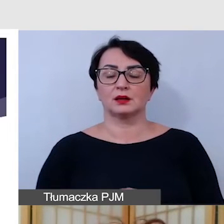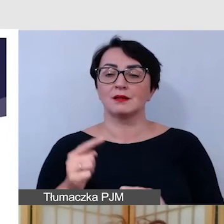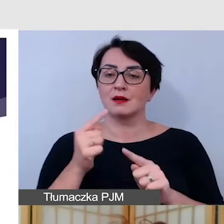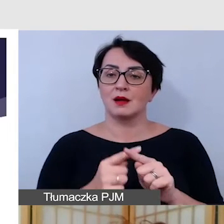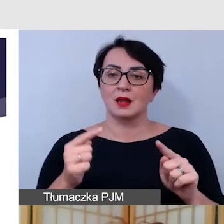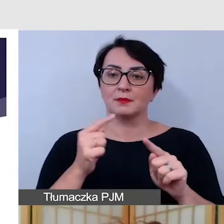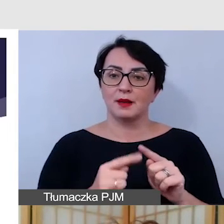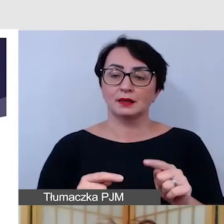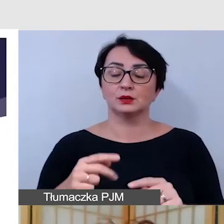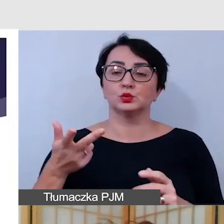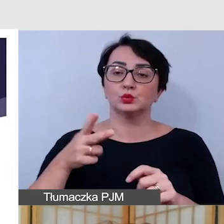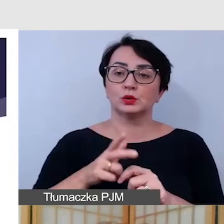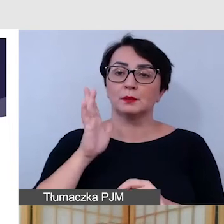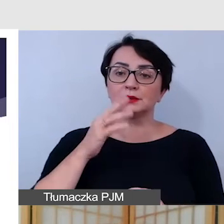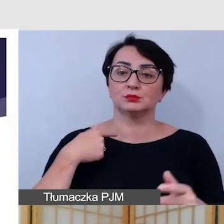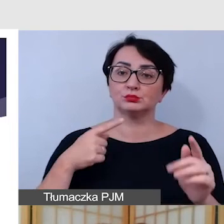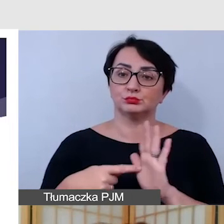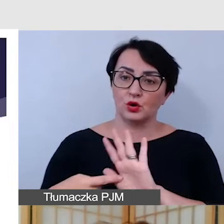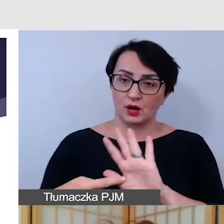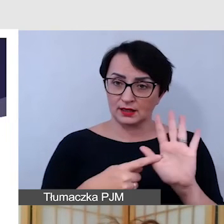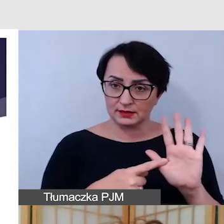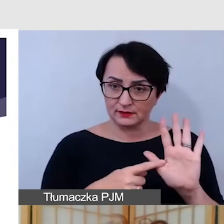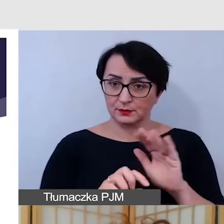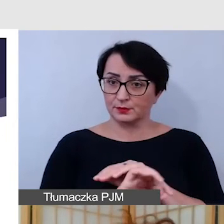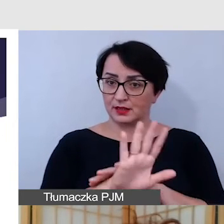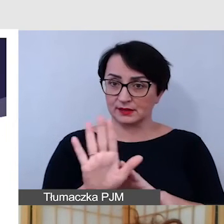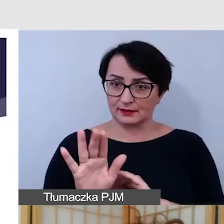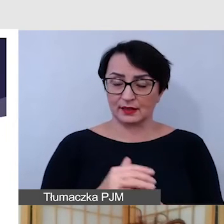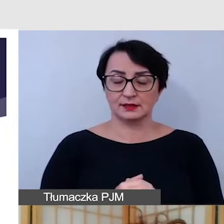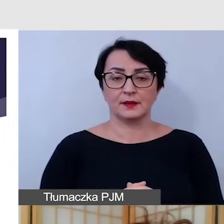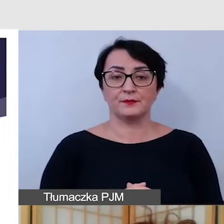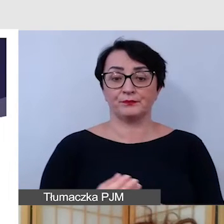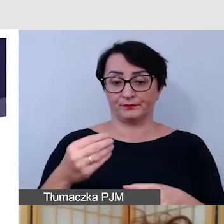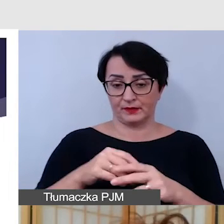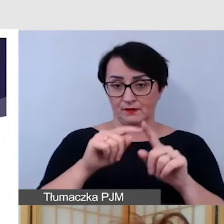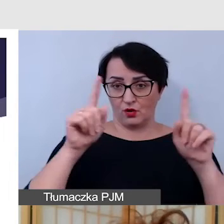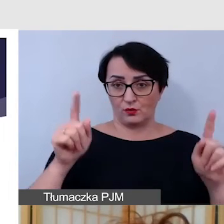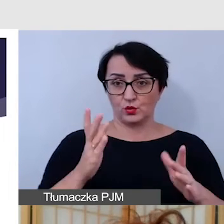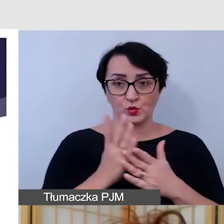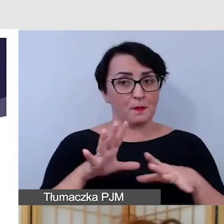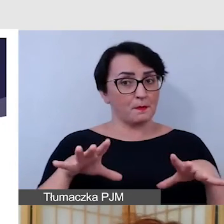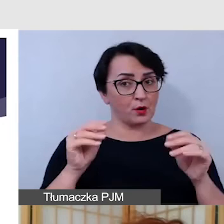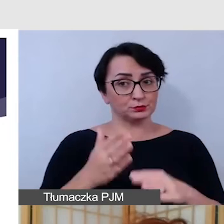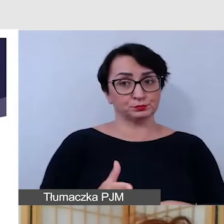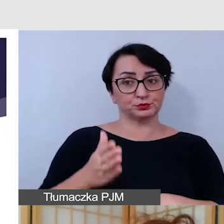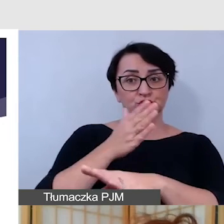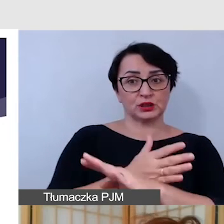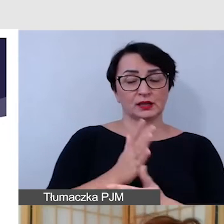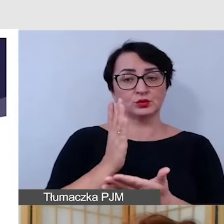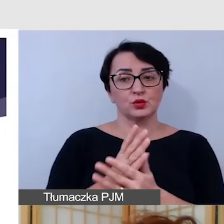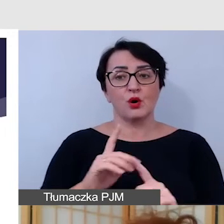elementy, które będziemy prezentować i w tych formularzach już na samym początku, czyli przed przystąpieniem do